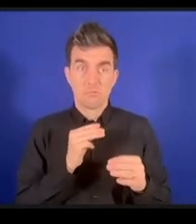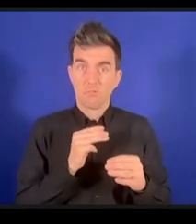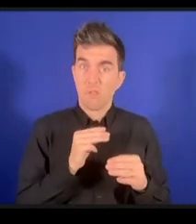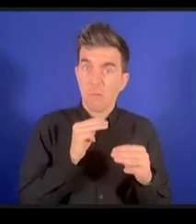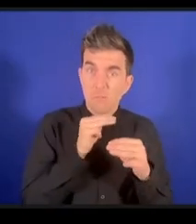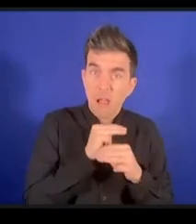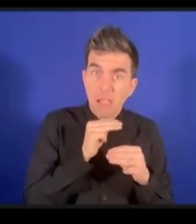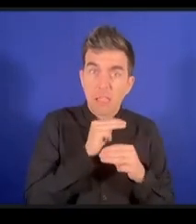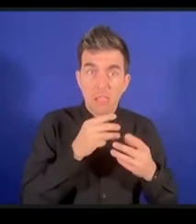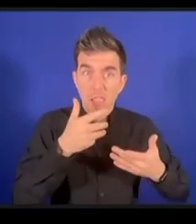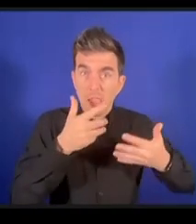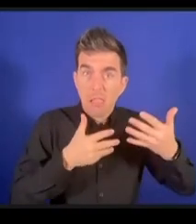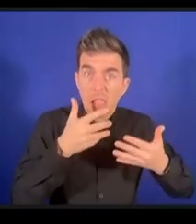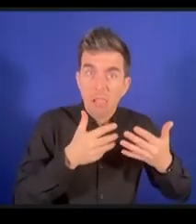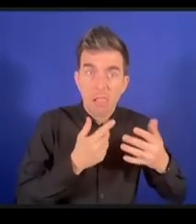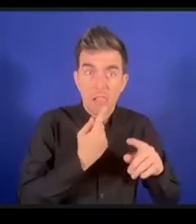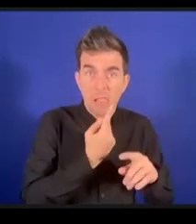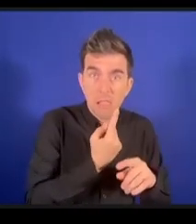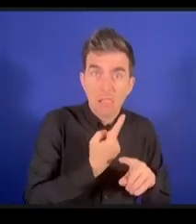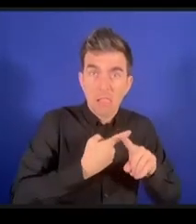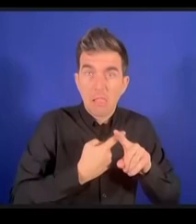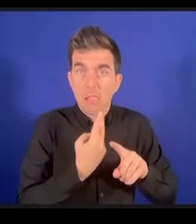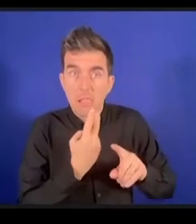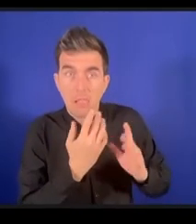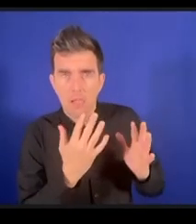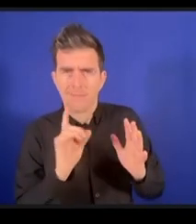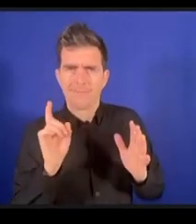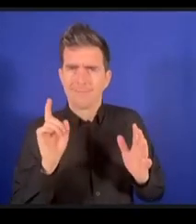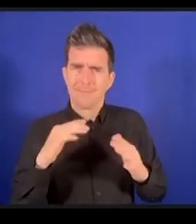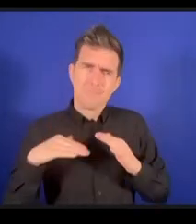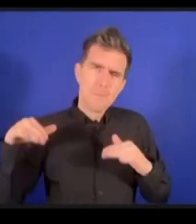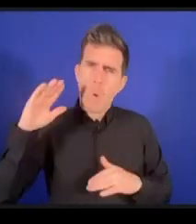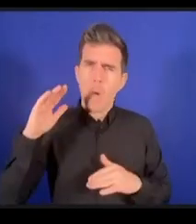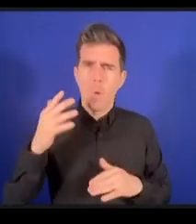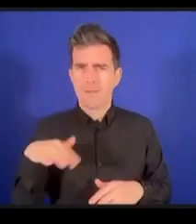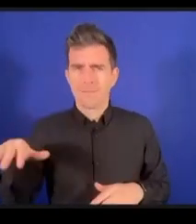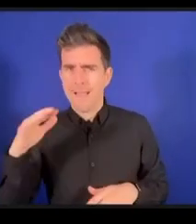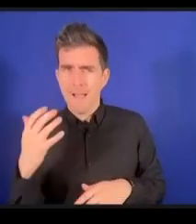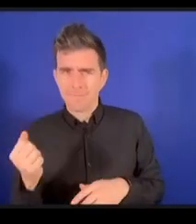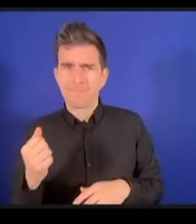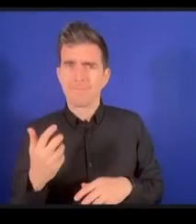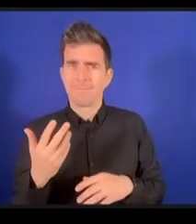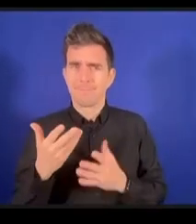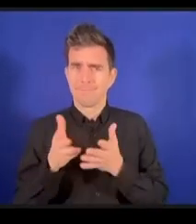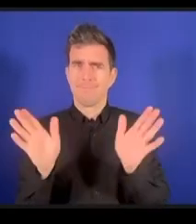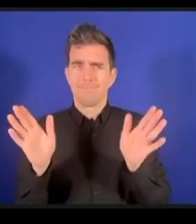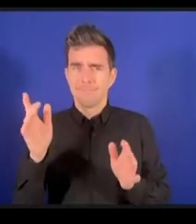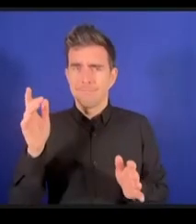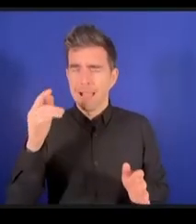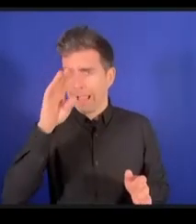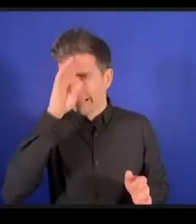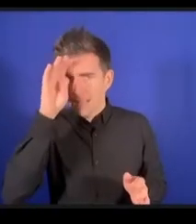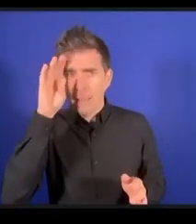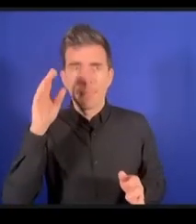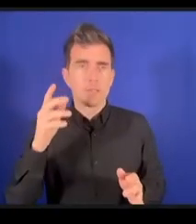aux personnes en handicap de nous aider toutes et tous et surtout ceux qui sont responsables d'élaborer du soft et